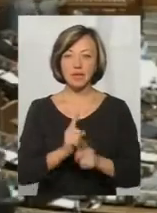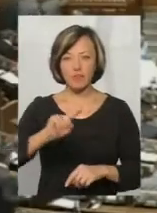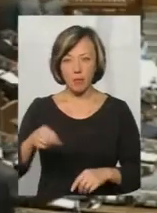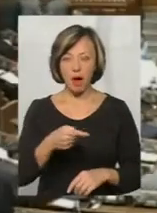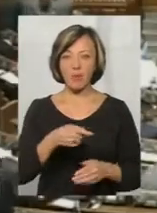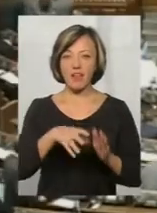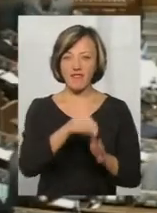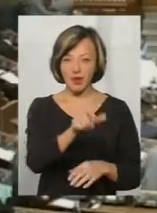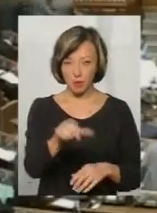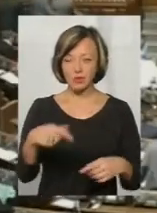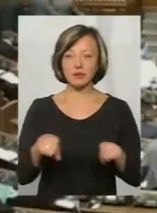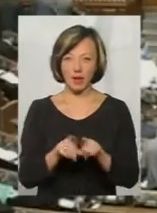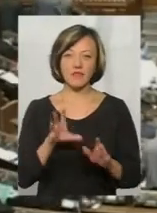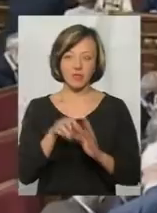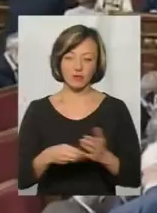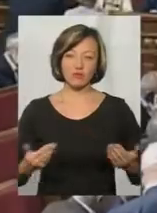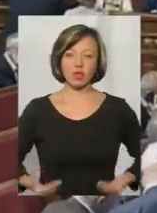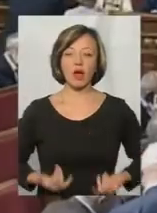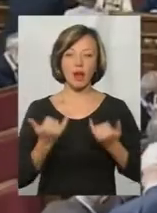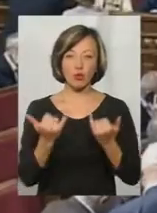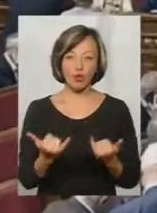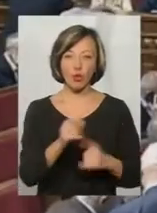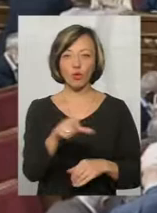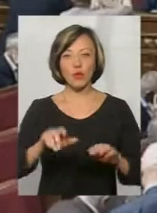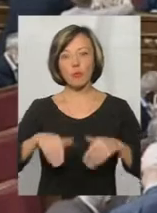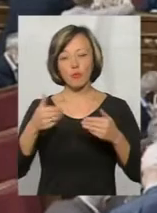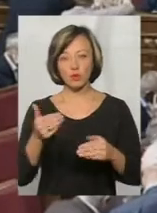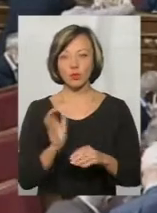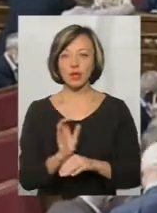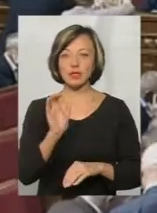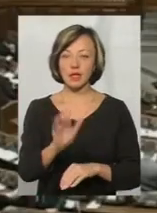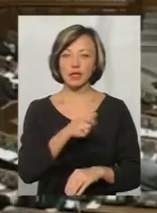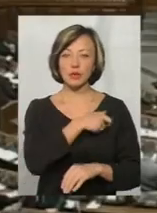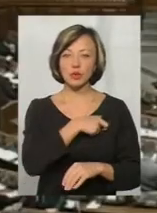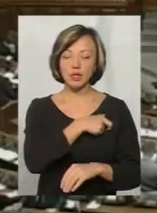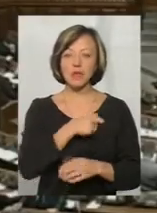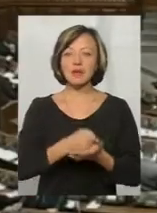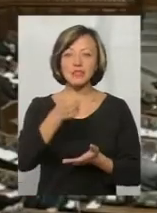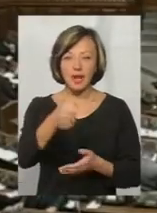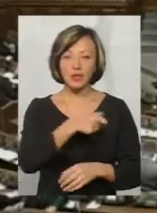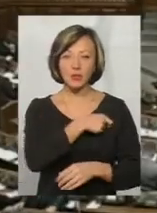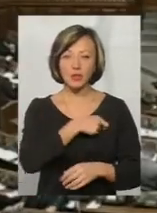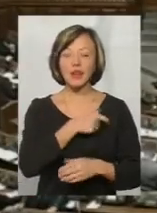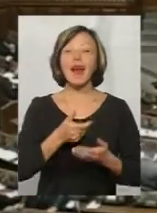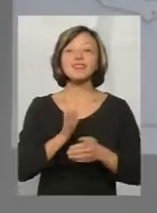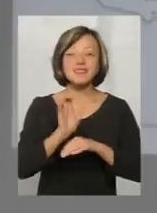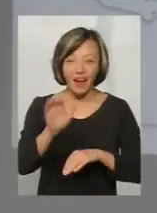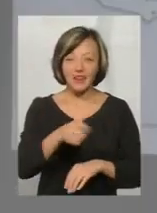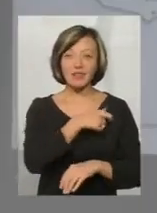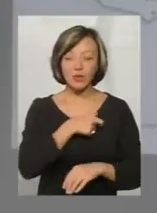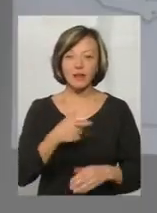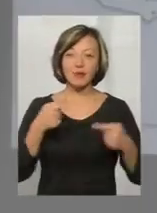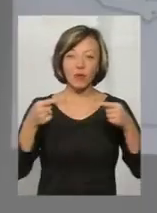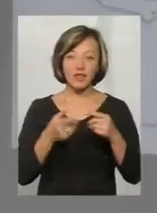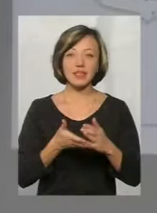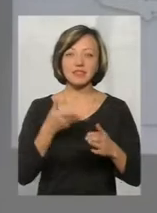виборці, їх таки втілять у життя. Для цього виборцям пропонують надіслати депутатам від свого округу відповідне звернення. От лише не